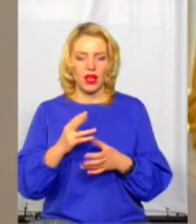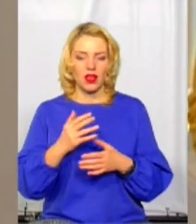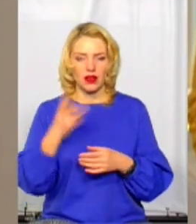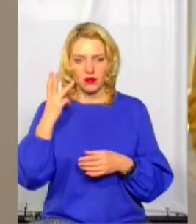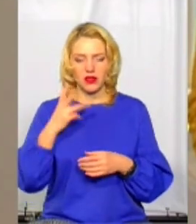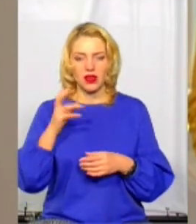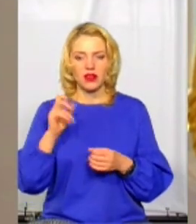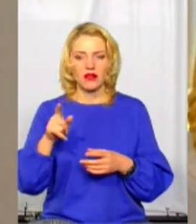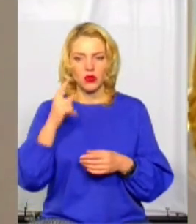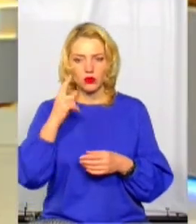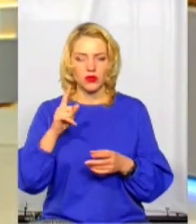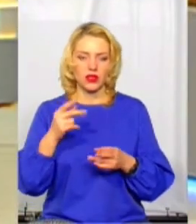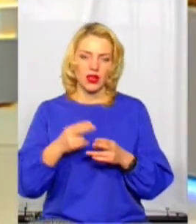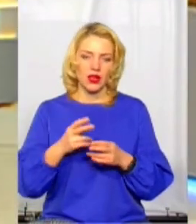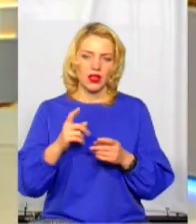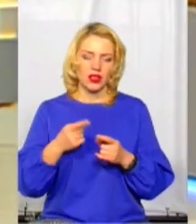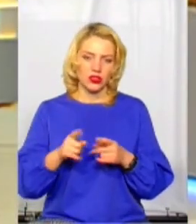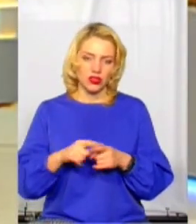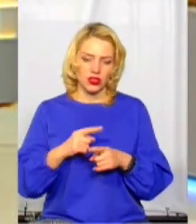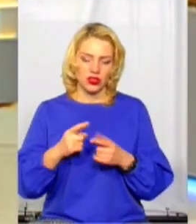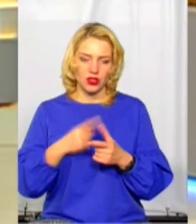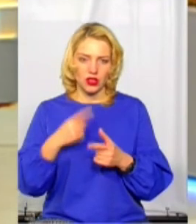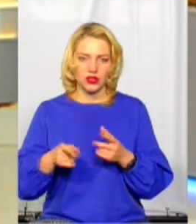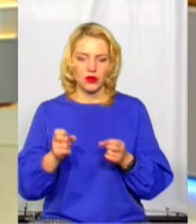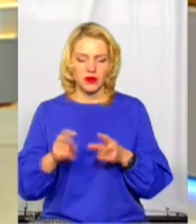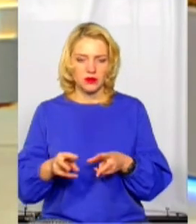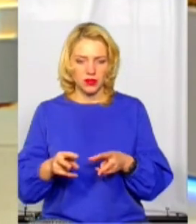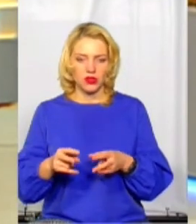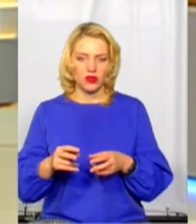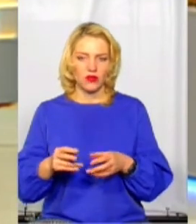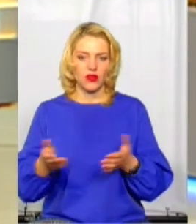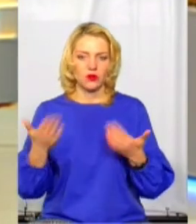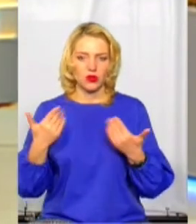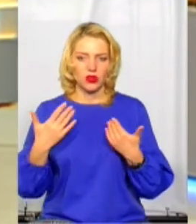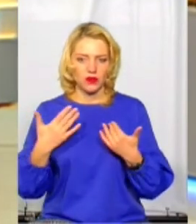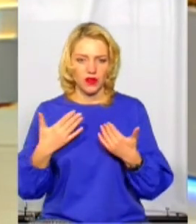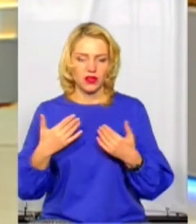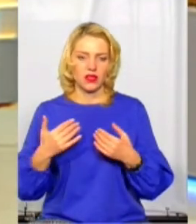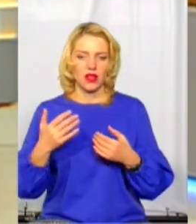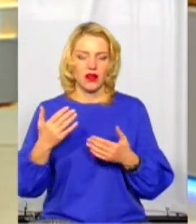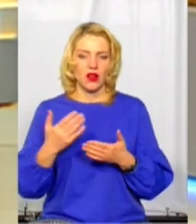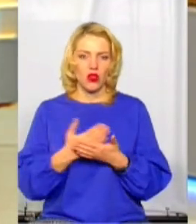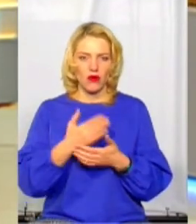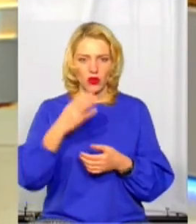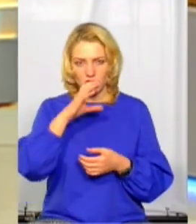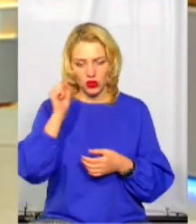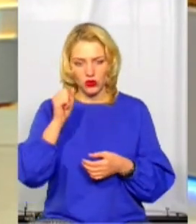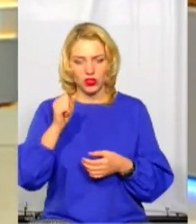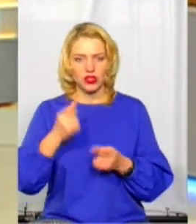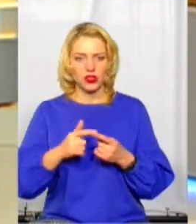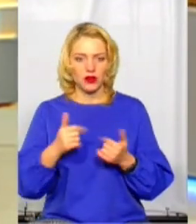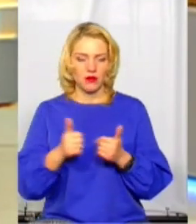відпочивати у новорічну ніч на різдянному ярмарку? Закінчений наш ефір? Так, пане Сергій. Як показують